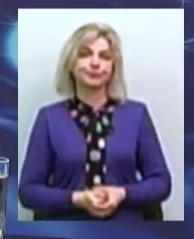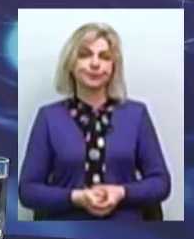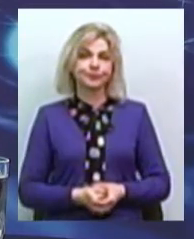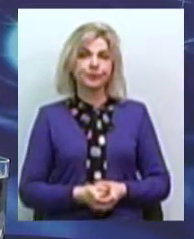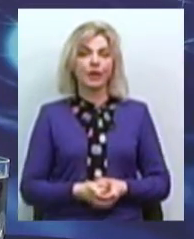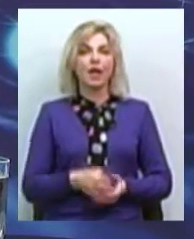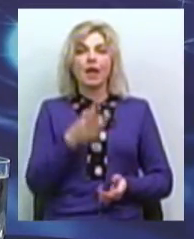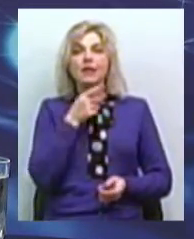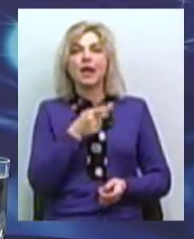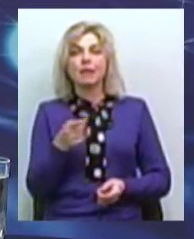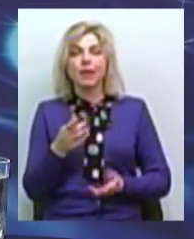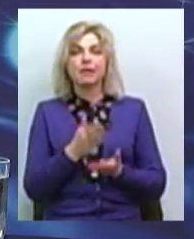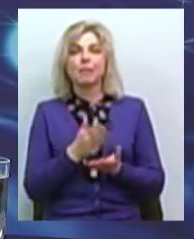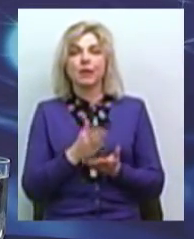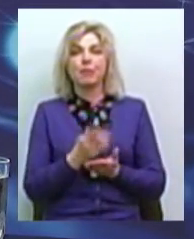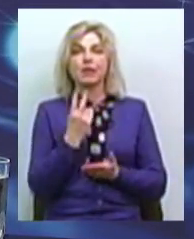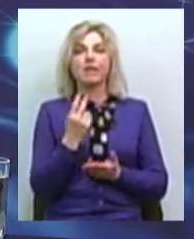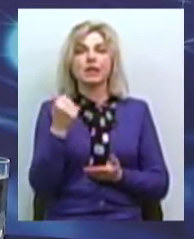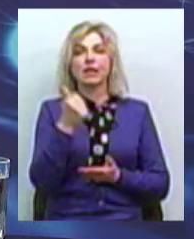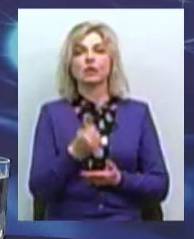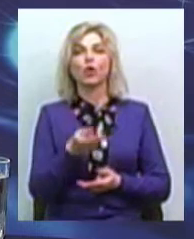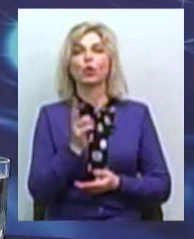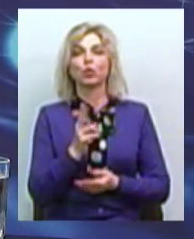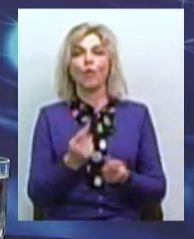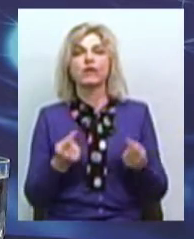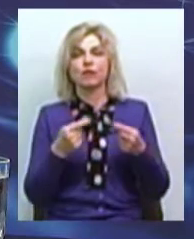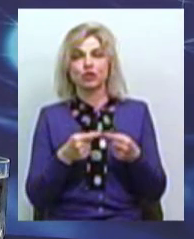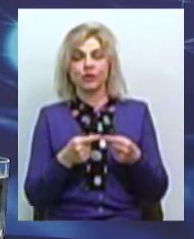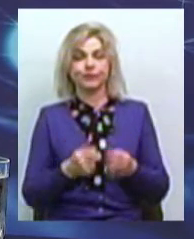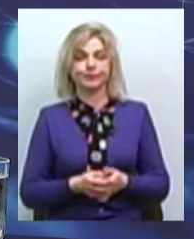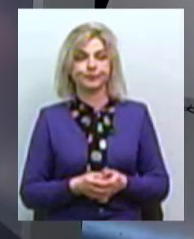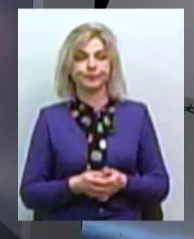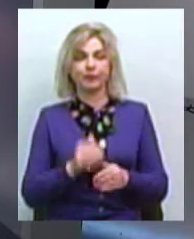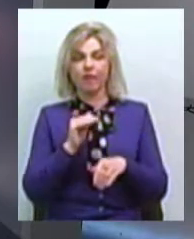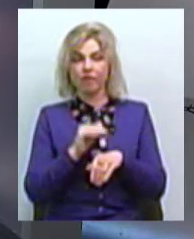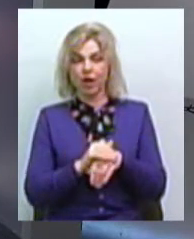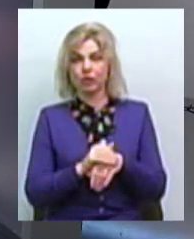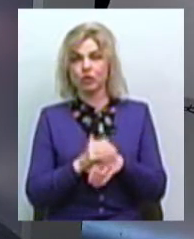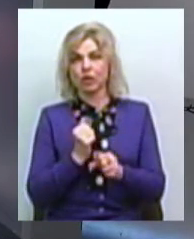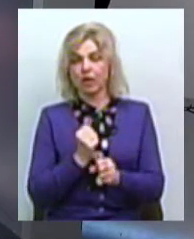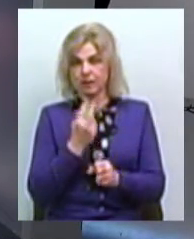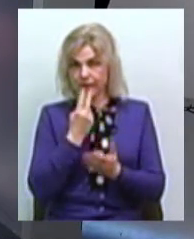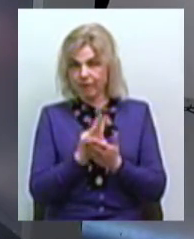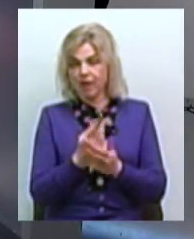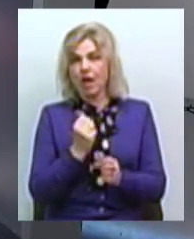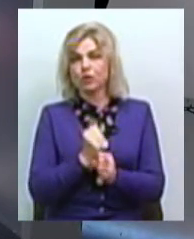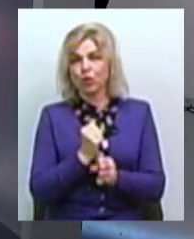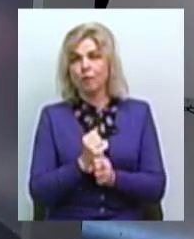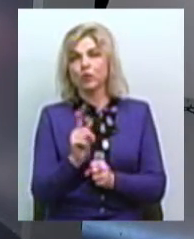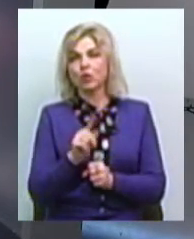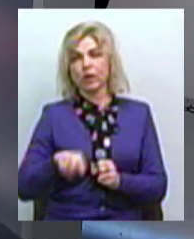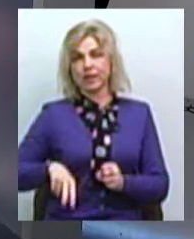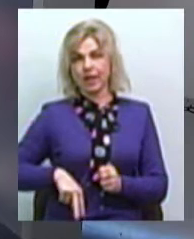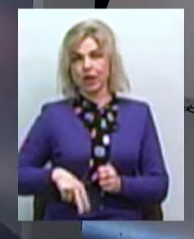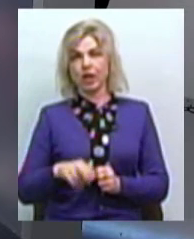команди в нашому місці – два тижні. Хто відзначав? Фактично, дивіться, це було зроблено на основі того, що директор